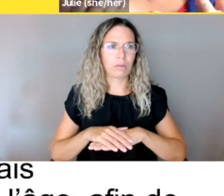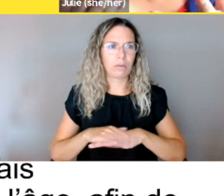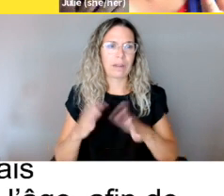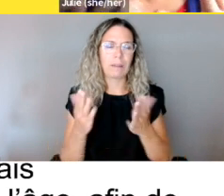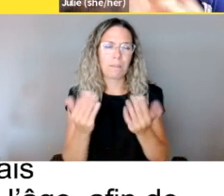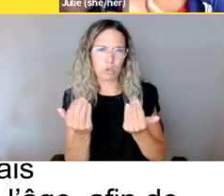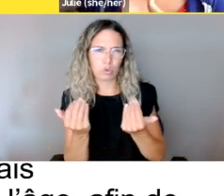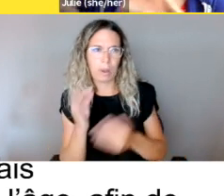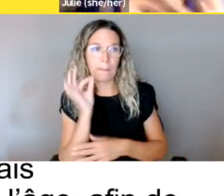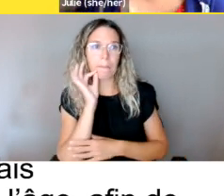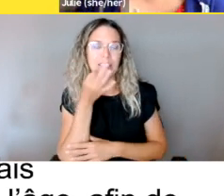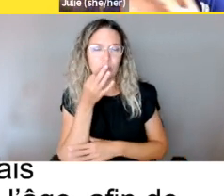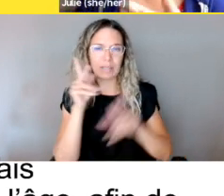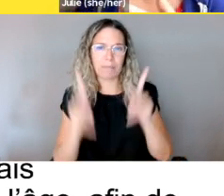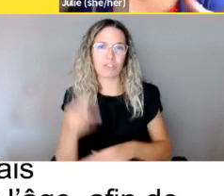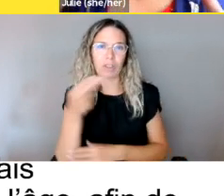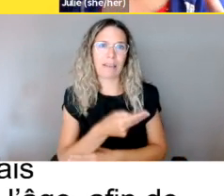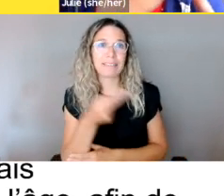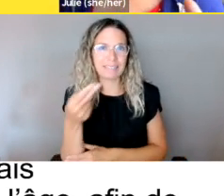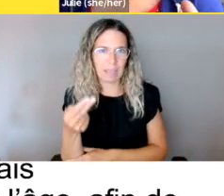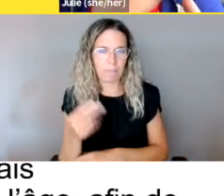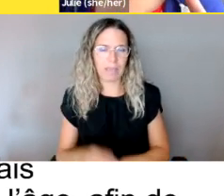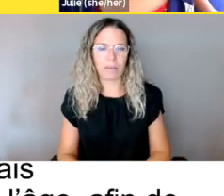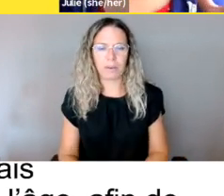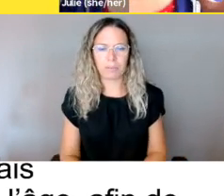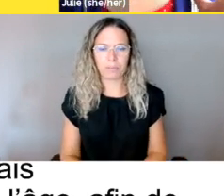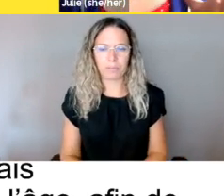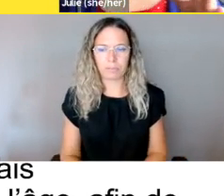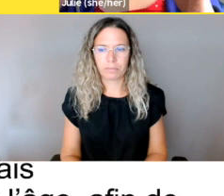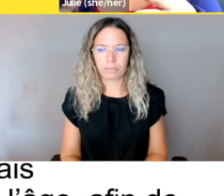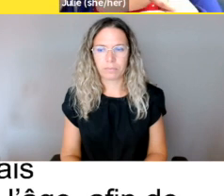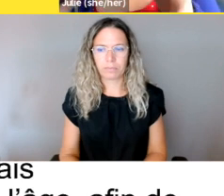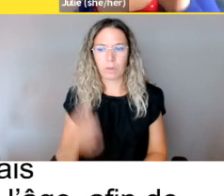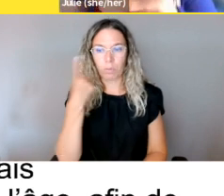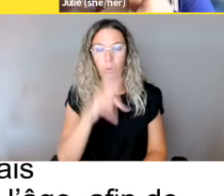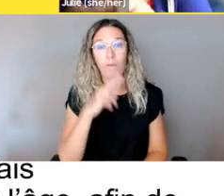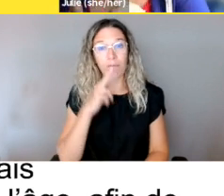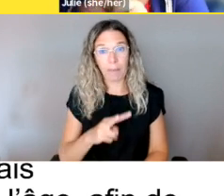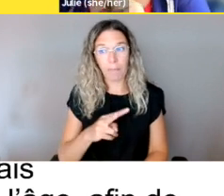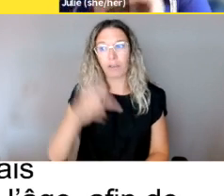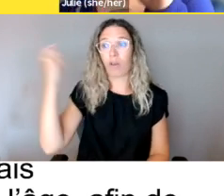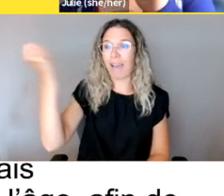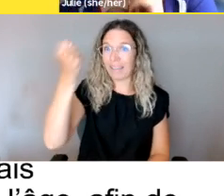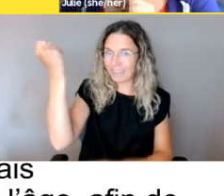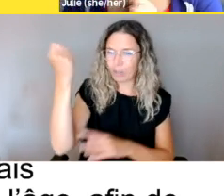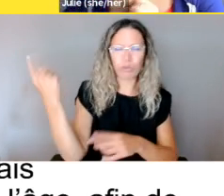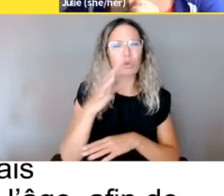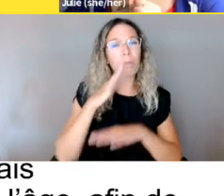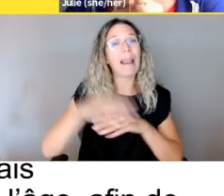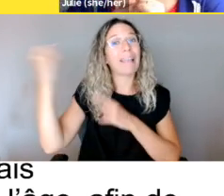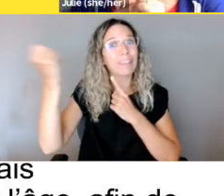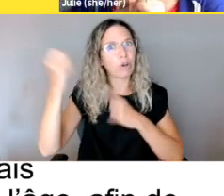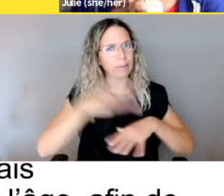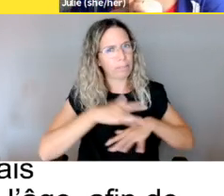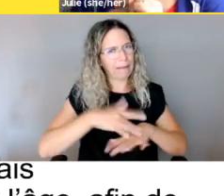besoins particuliers des personnes handicapées. et vraiment, pour que vraiment, en théorie, je le dis toujours en théorie,